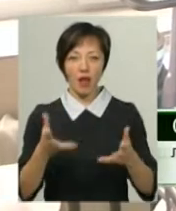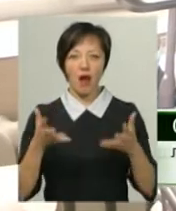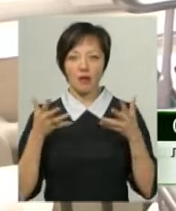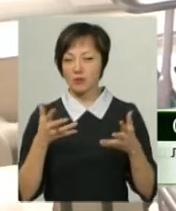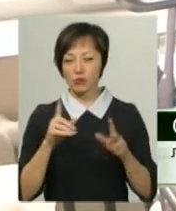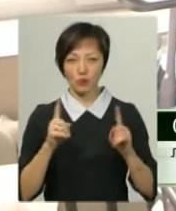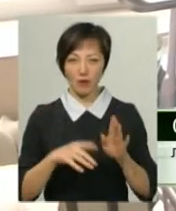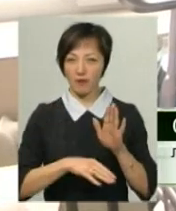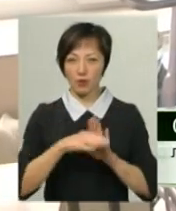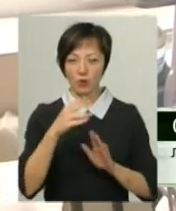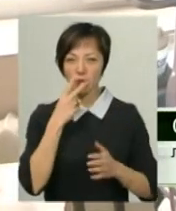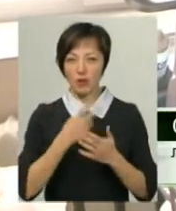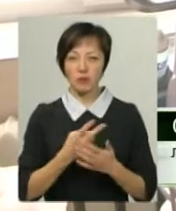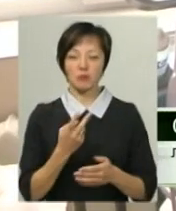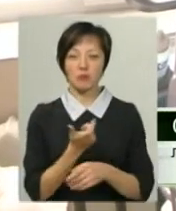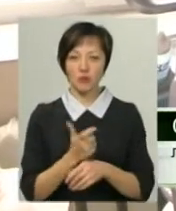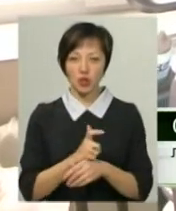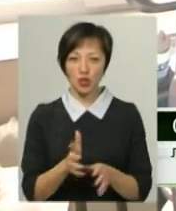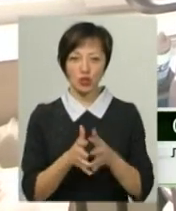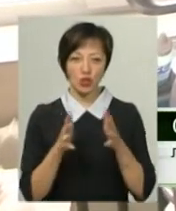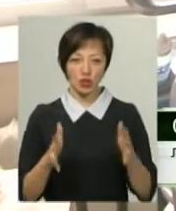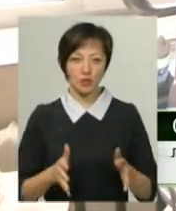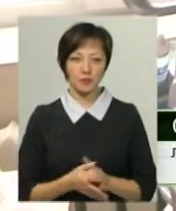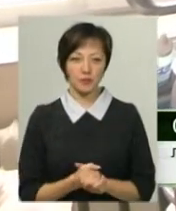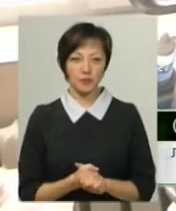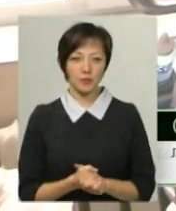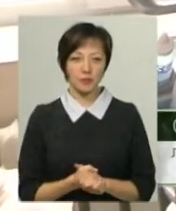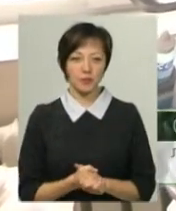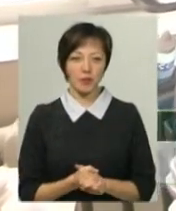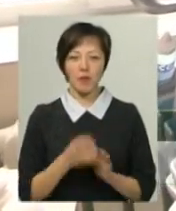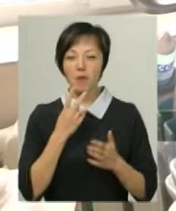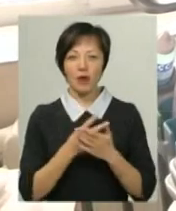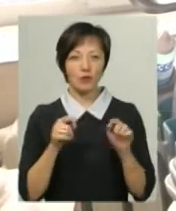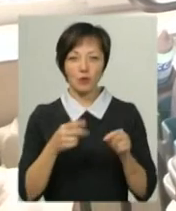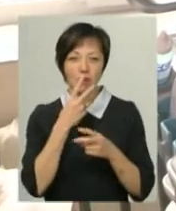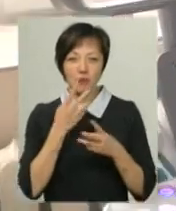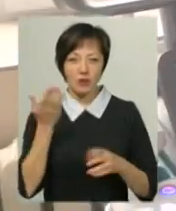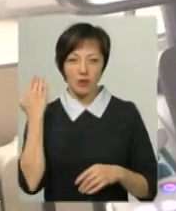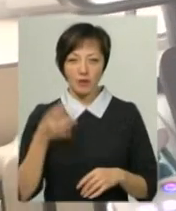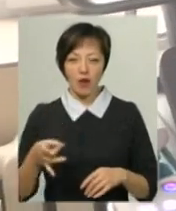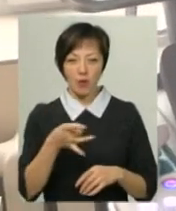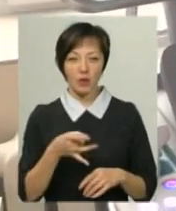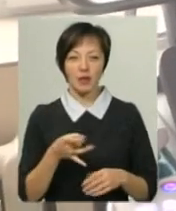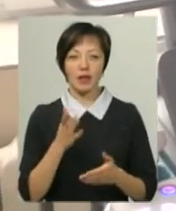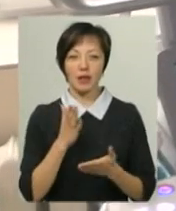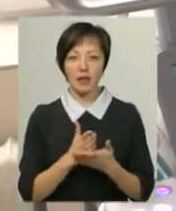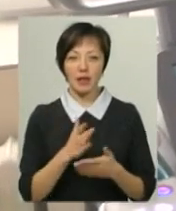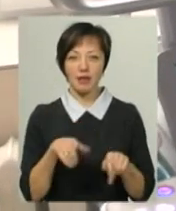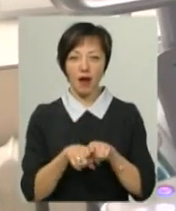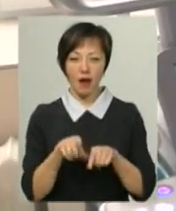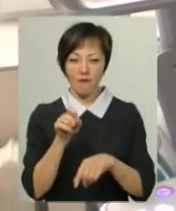висока. Ми бачимо більше, ми бачимо ширше, ми бачимо те, що раніше тут не бачили в районі. Є опція,